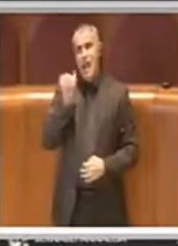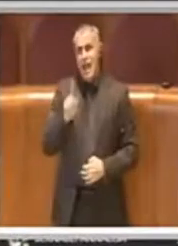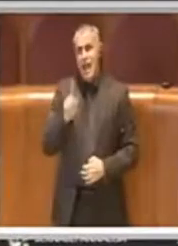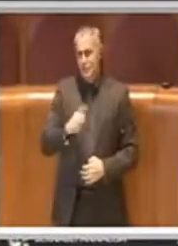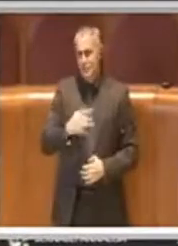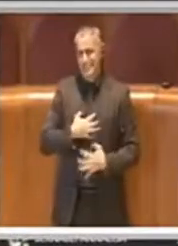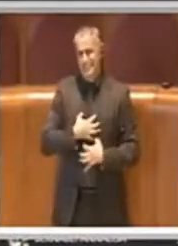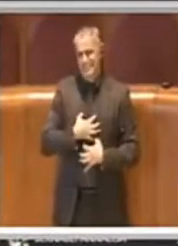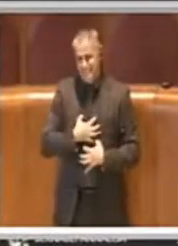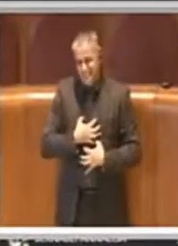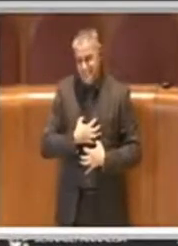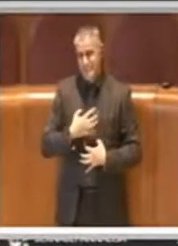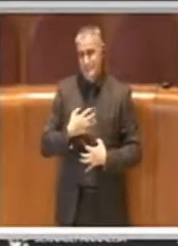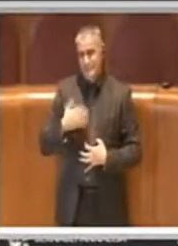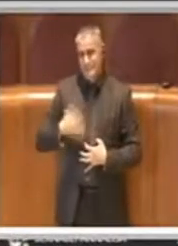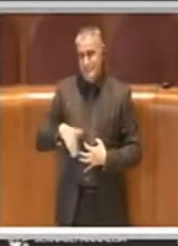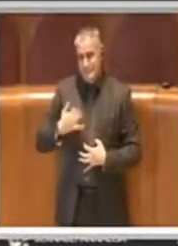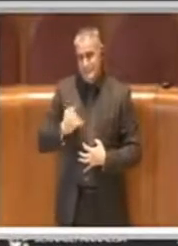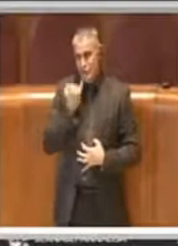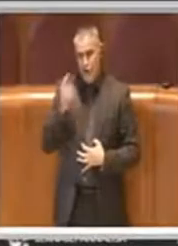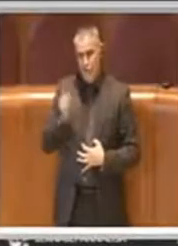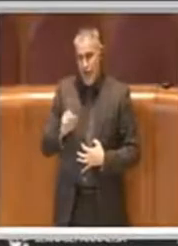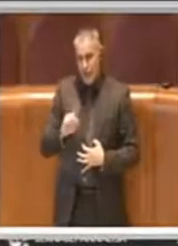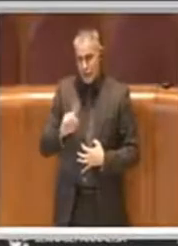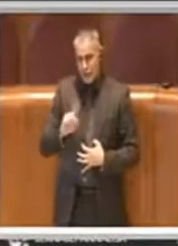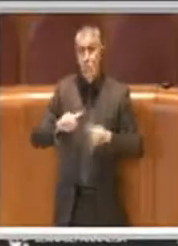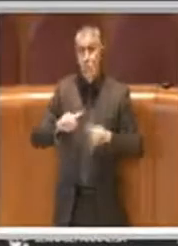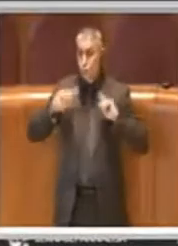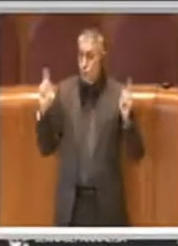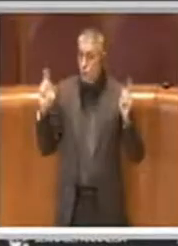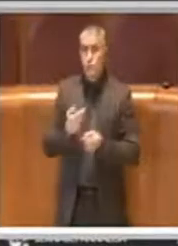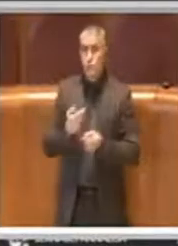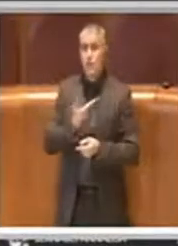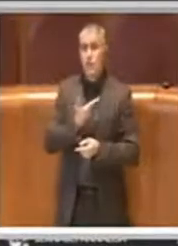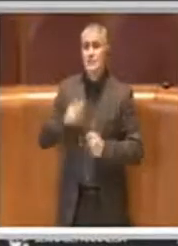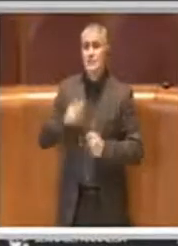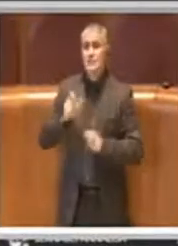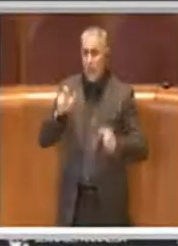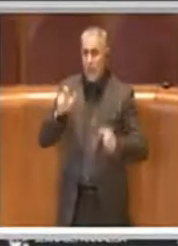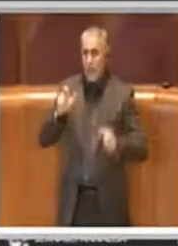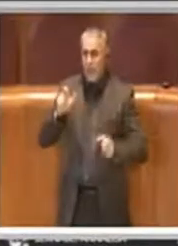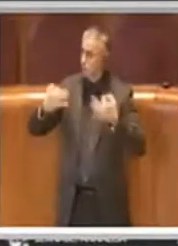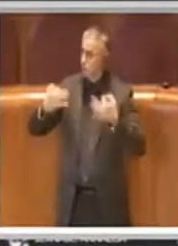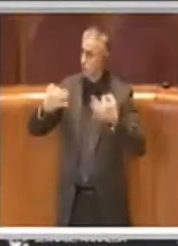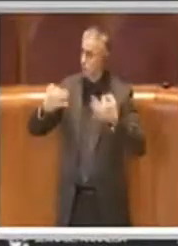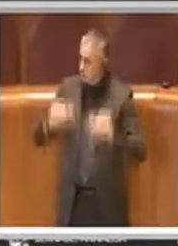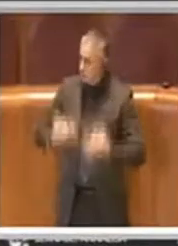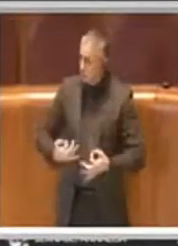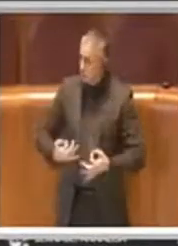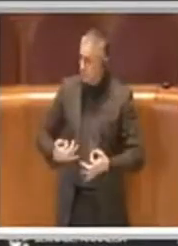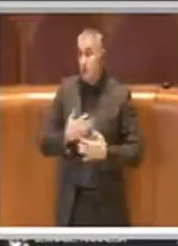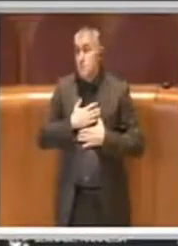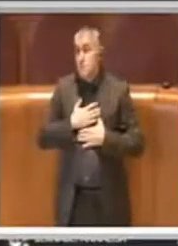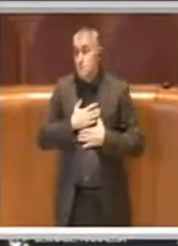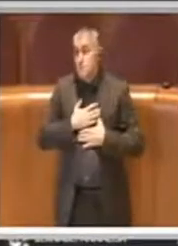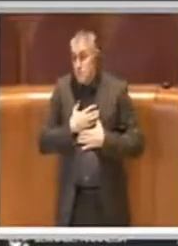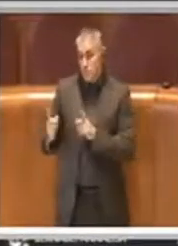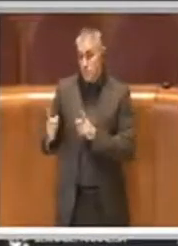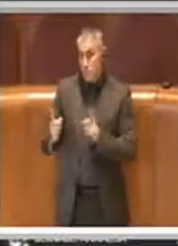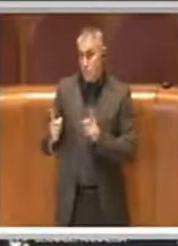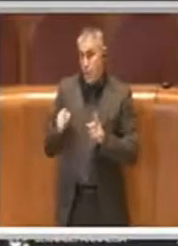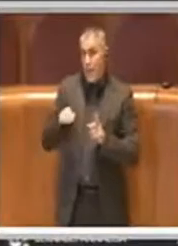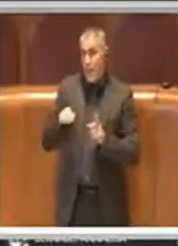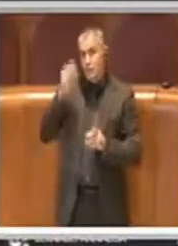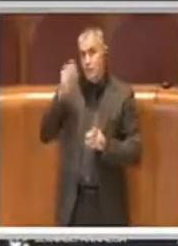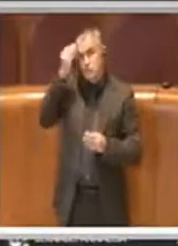momento è stata presa da tutti quanti i consiglieri, è stato ritenuto la scelta migliore in quel momento